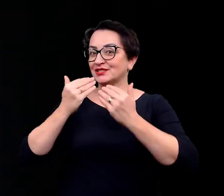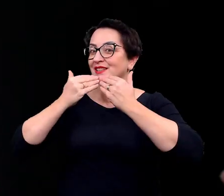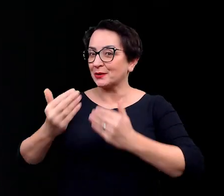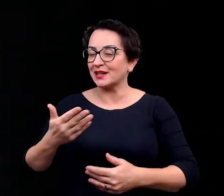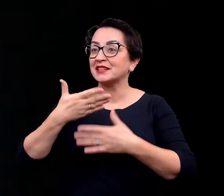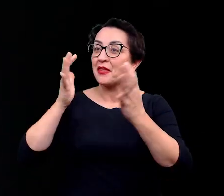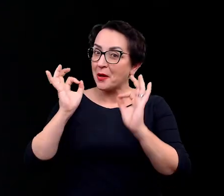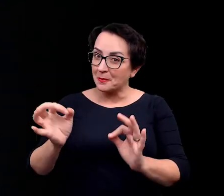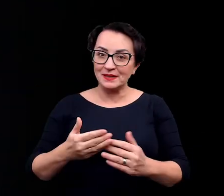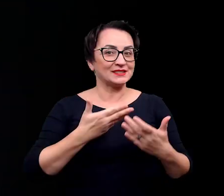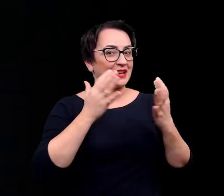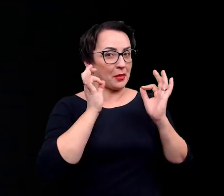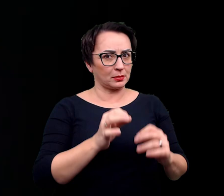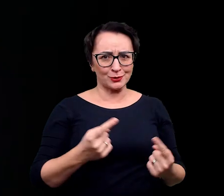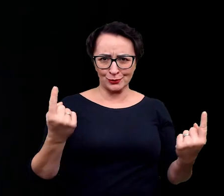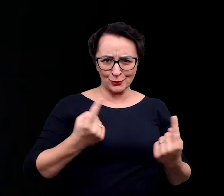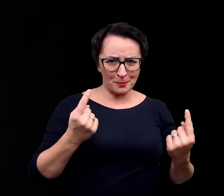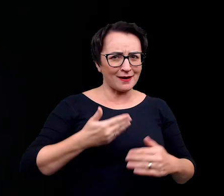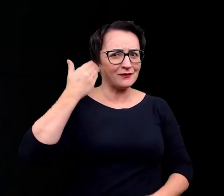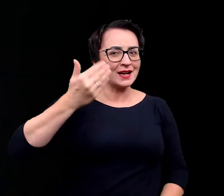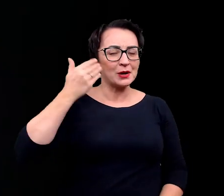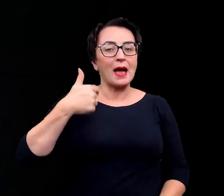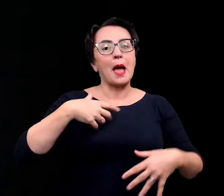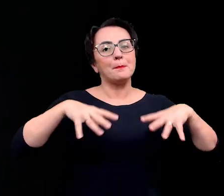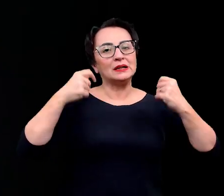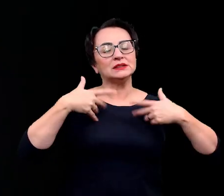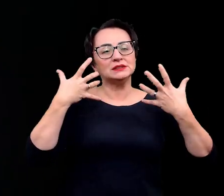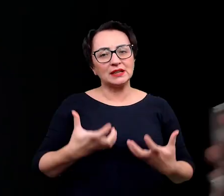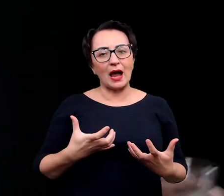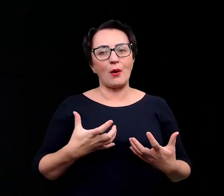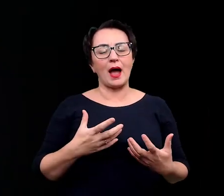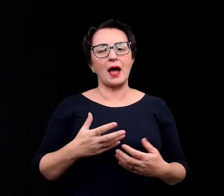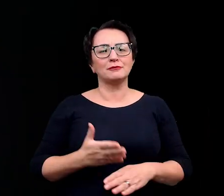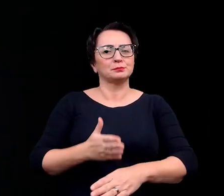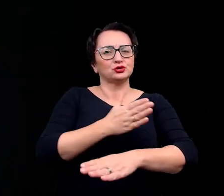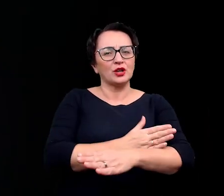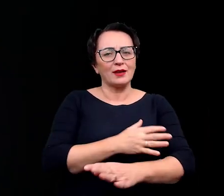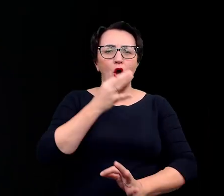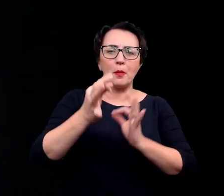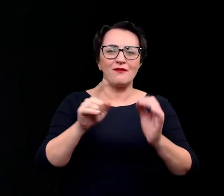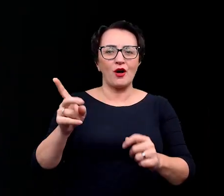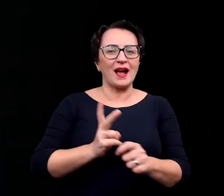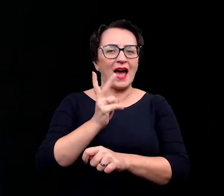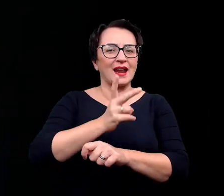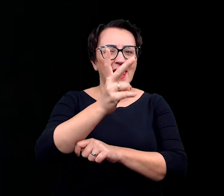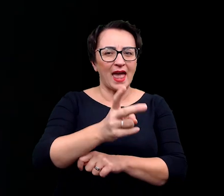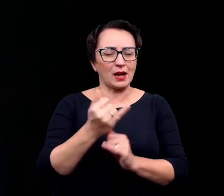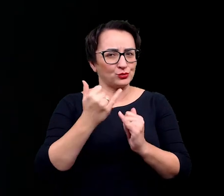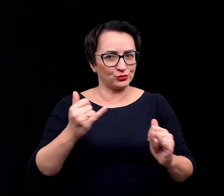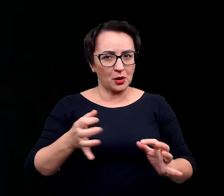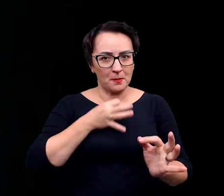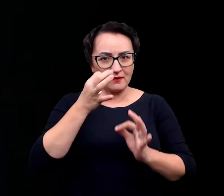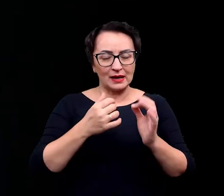Dzień dobry. Dzień dobry. Super wykład. Ja chciałam może na początek, zanim przejdę do twojej szeroko rozumianej kariery,